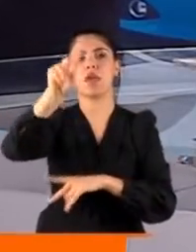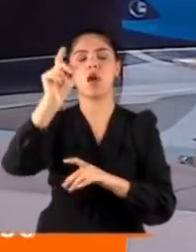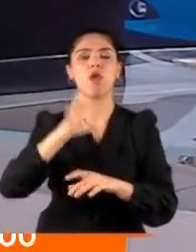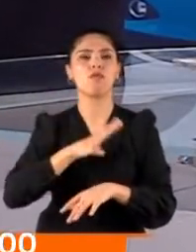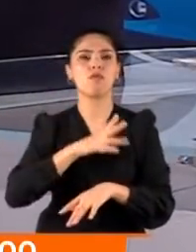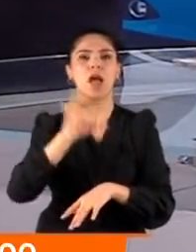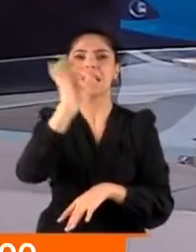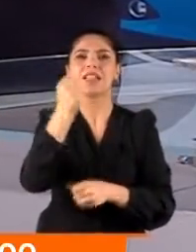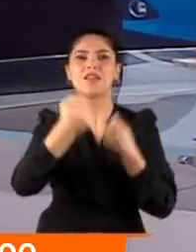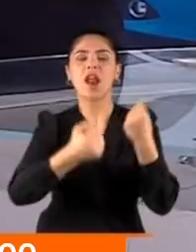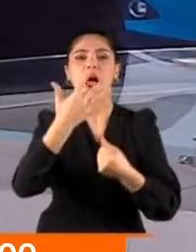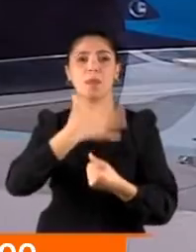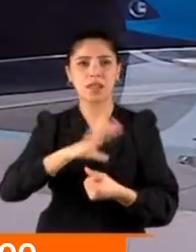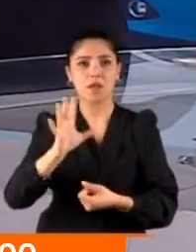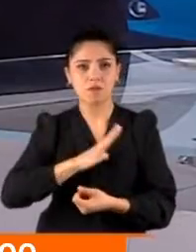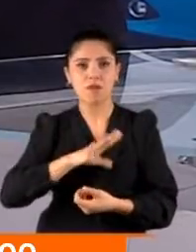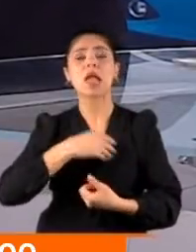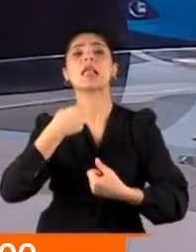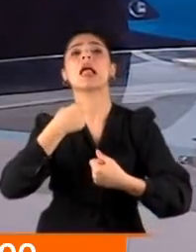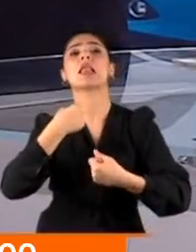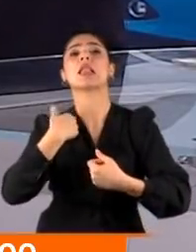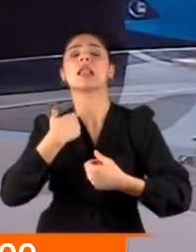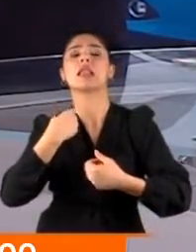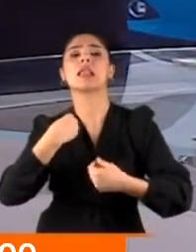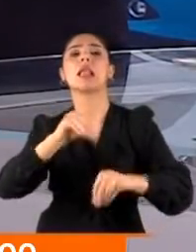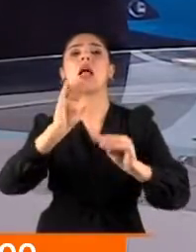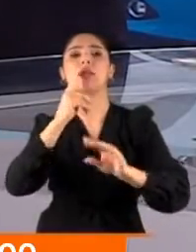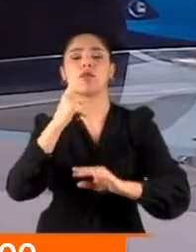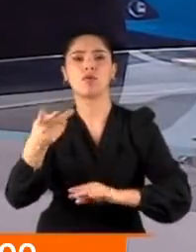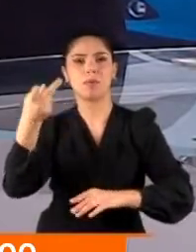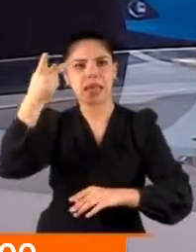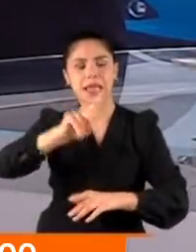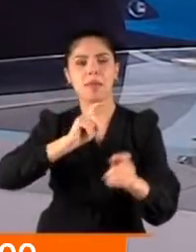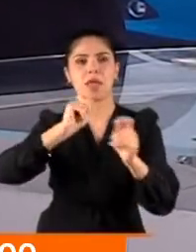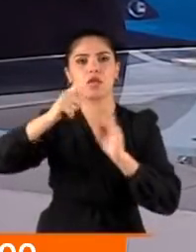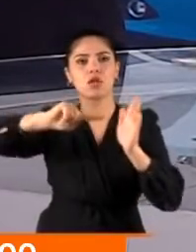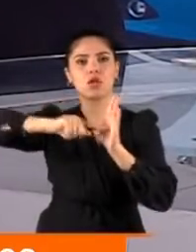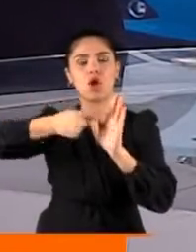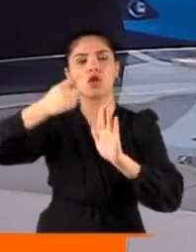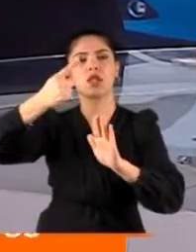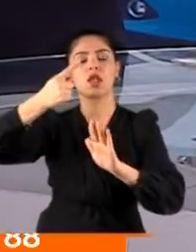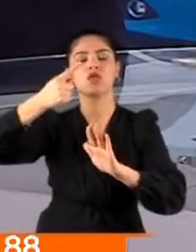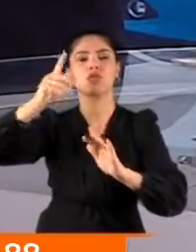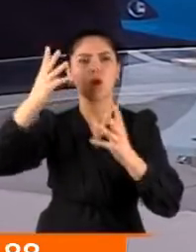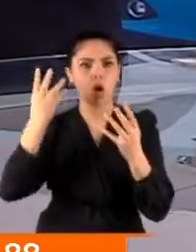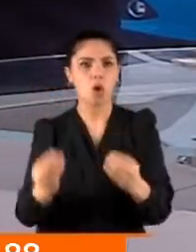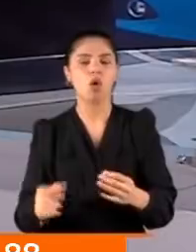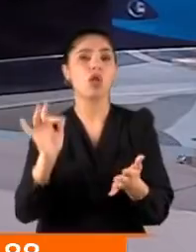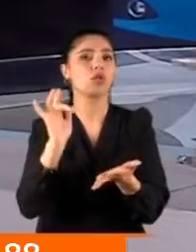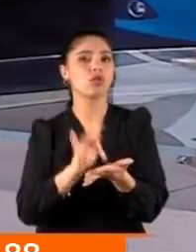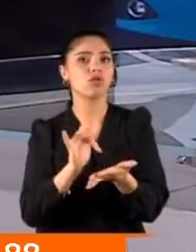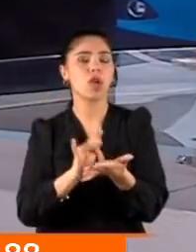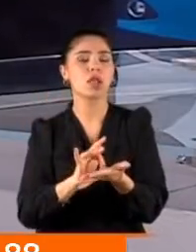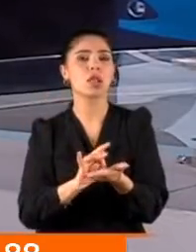Sıfır otomobil taliplerini artık satmayacağının anlamına gelen yeminli bir sözleşme imzalatılacak. Cezası